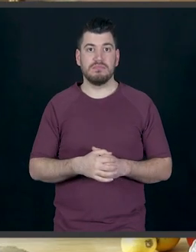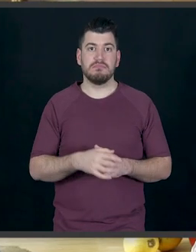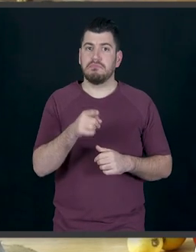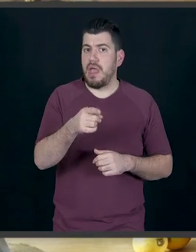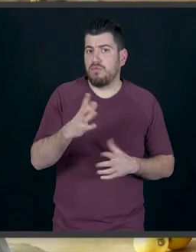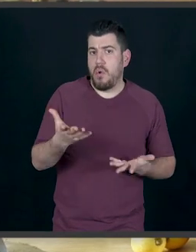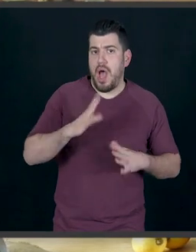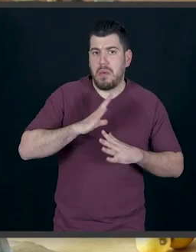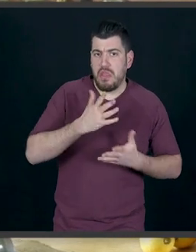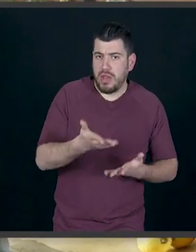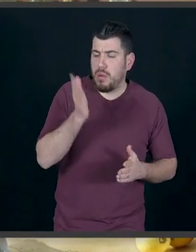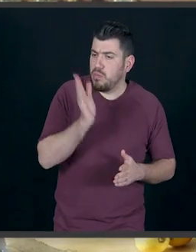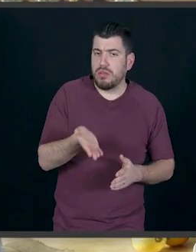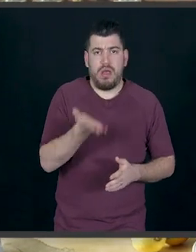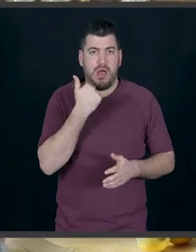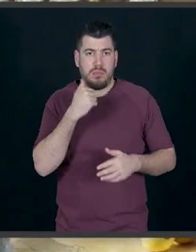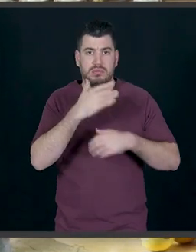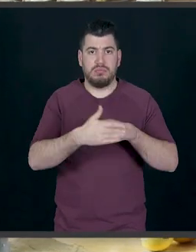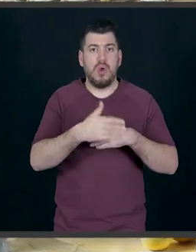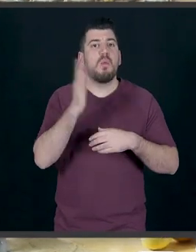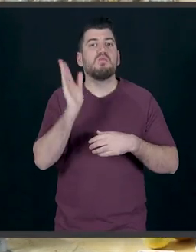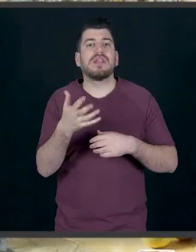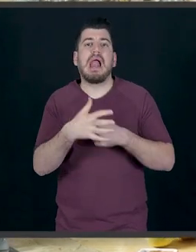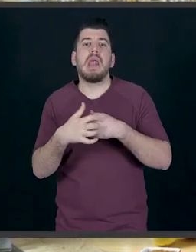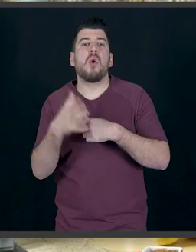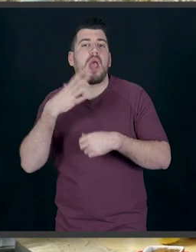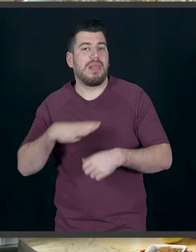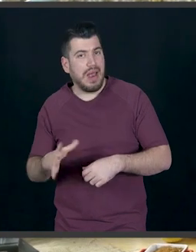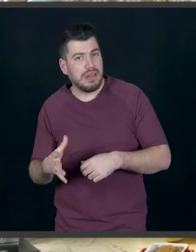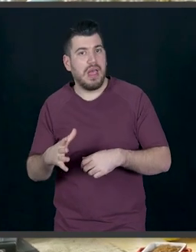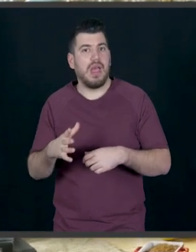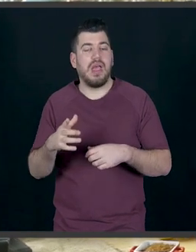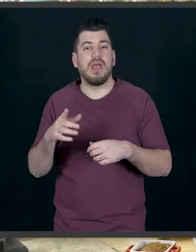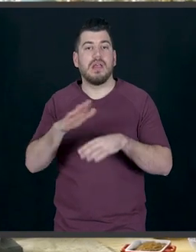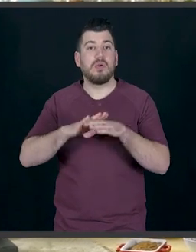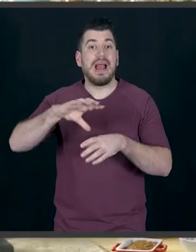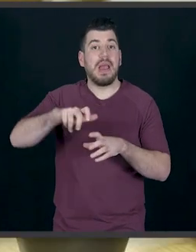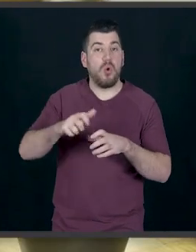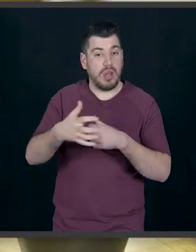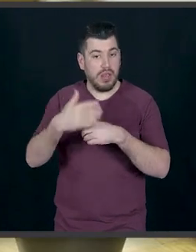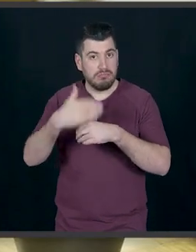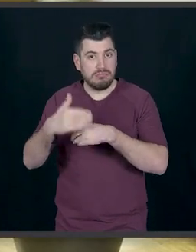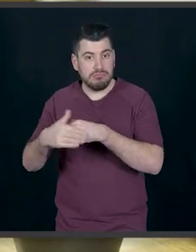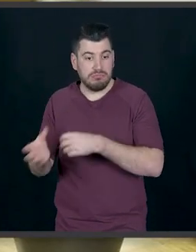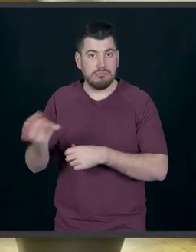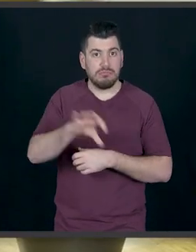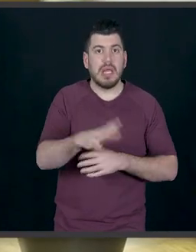Προαιρετικά, μπορείτε να μην βάλετε ξύσμα από πορτοκάλι, μπορείτε να βάλετε ξύσμα από λεμόνι, αν σας αρέσει, ή οτιδήποτε φρούτο, σπεριδοειδή έχετε σπίτι.